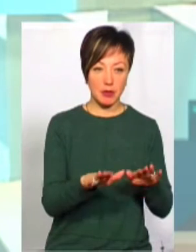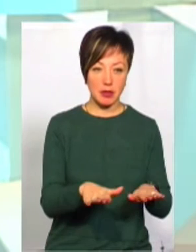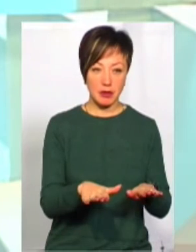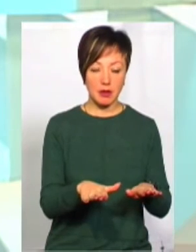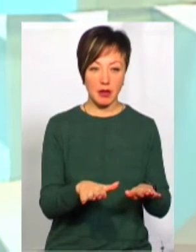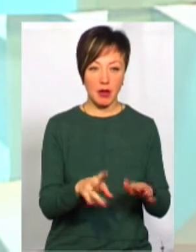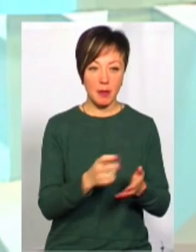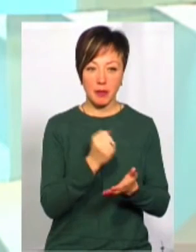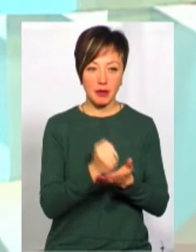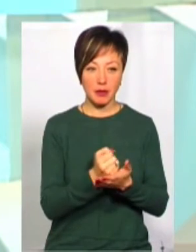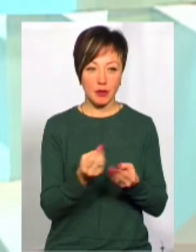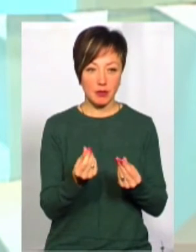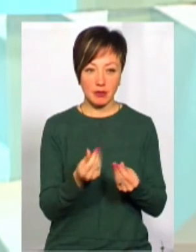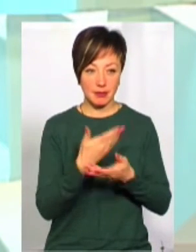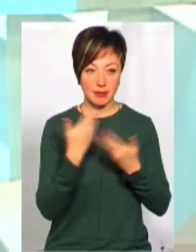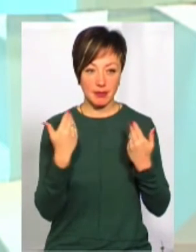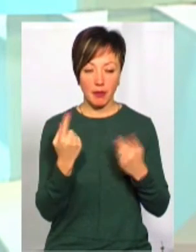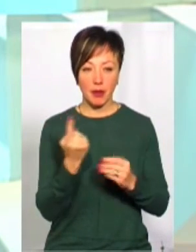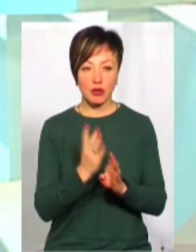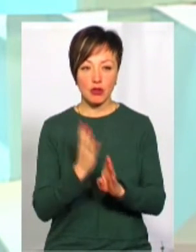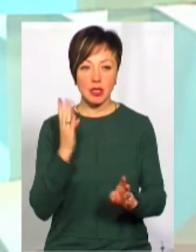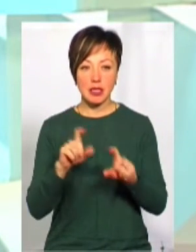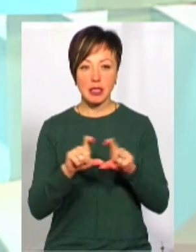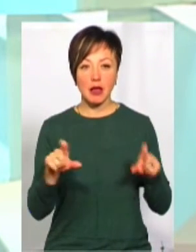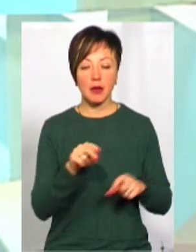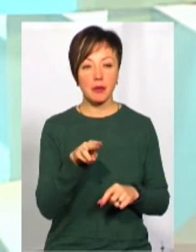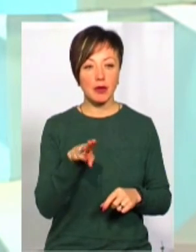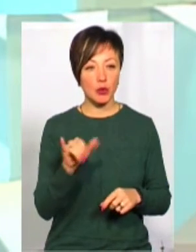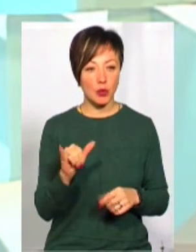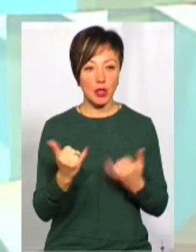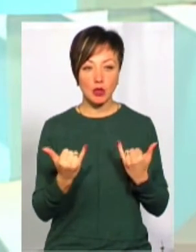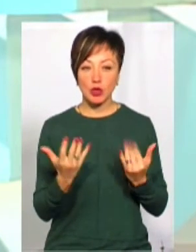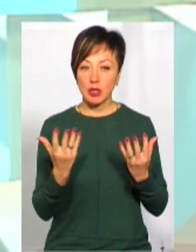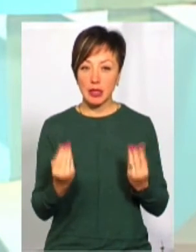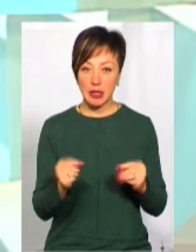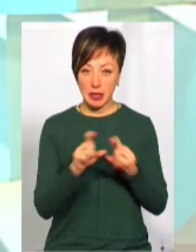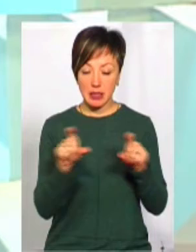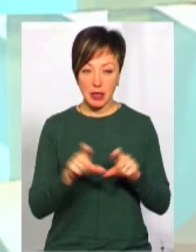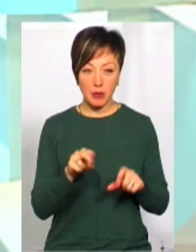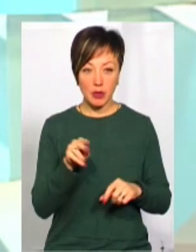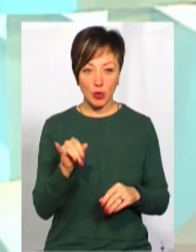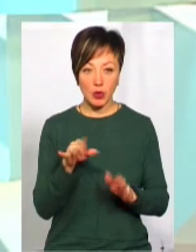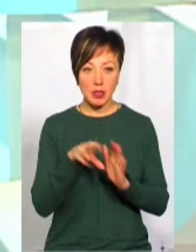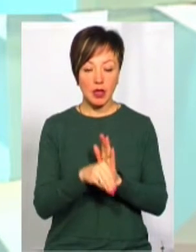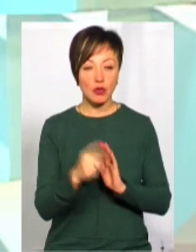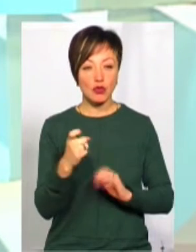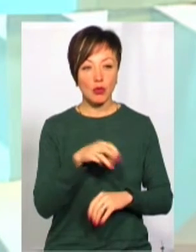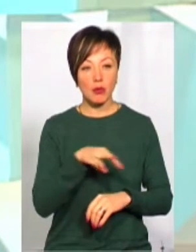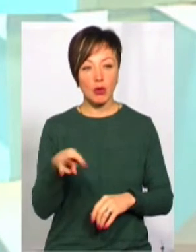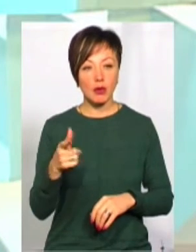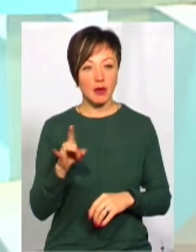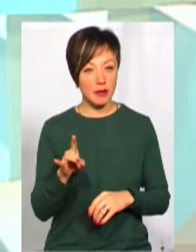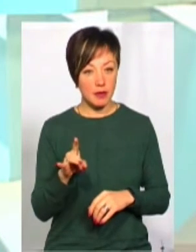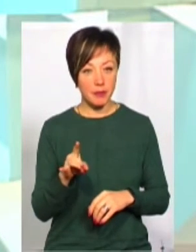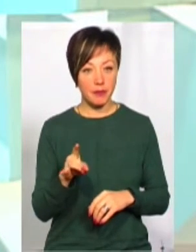підкріплені ресурсом. В першу чергу, це заклади ПТО. Тобто, на сьогоднішній день на заклади ПТО закладено 100 мільйонів гривень,